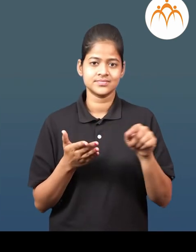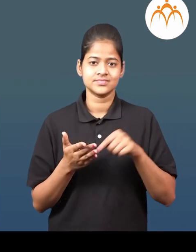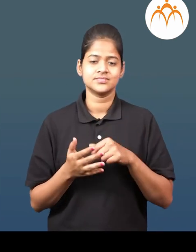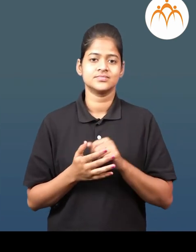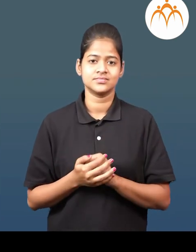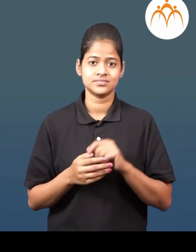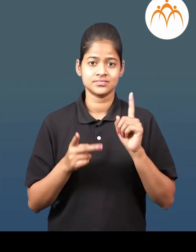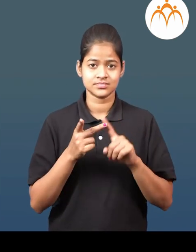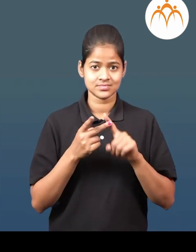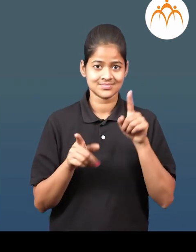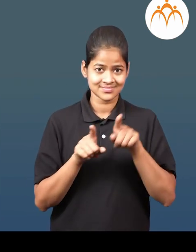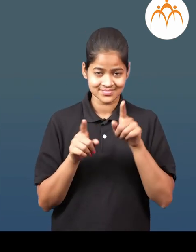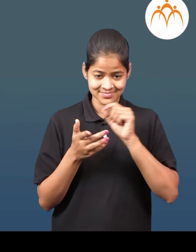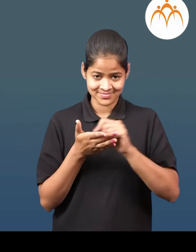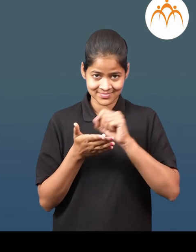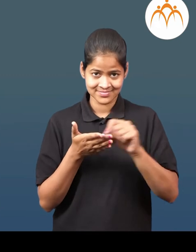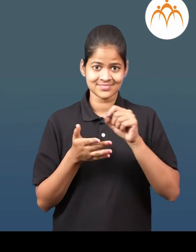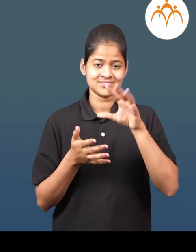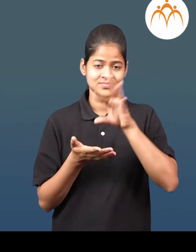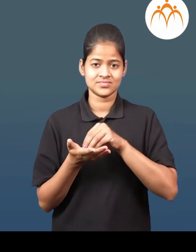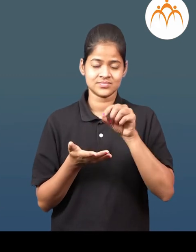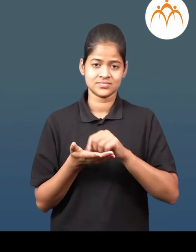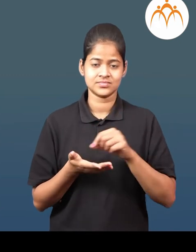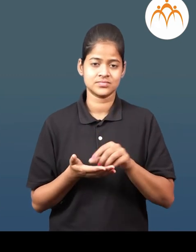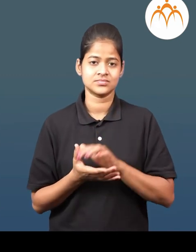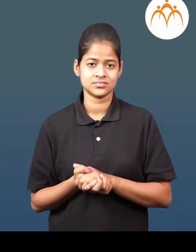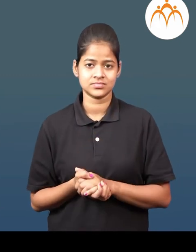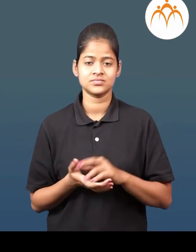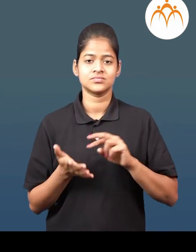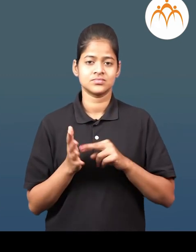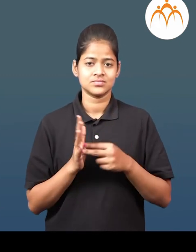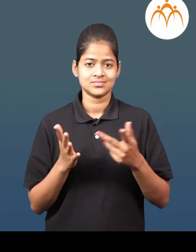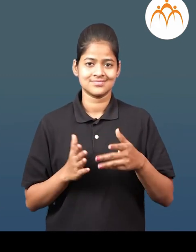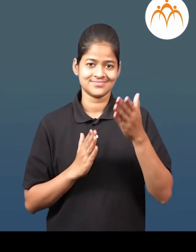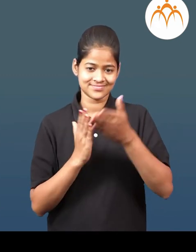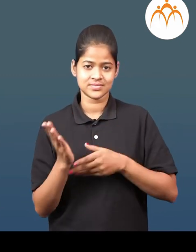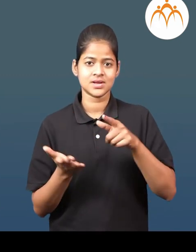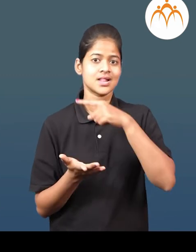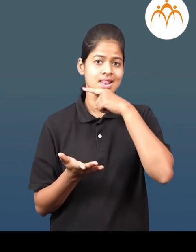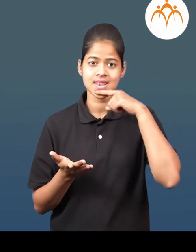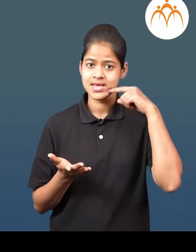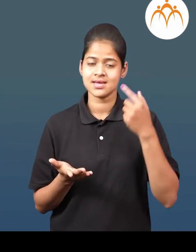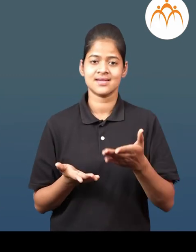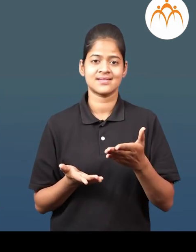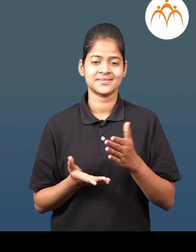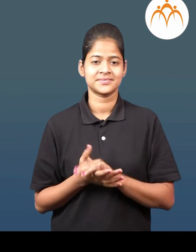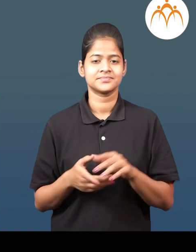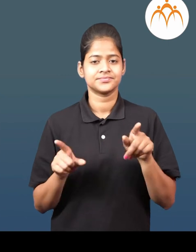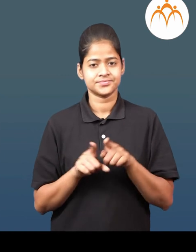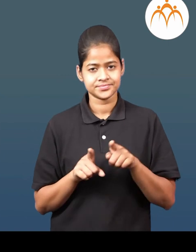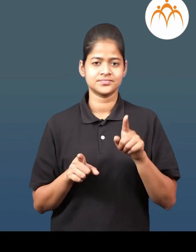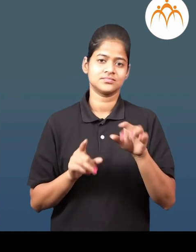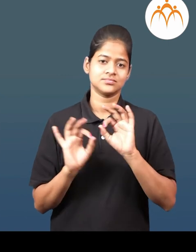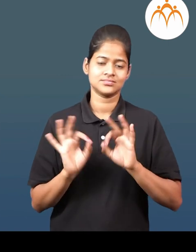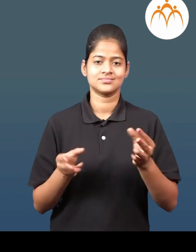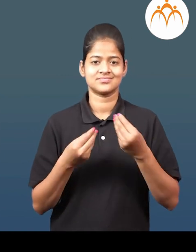इथे दिलेले चित्र वहीत उत्रवन ग्या 3. सममिती चा संदर्भ रेशा दिले आहेत त्या प्रमाने चित्र पूर्ण करा